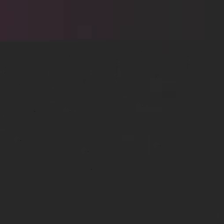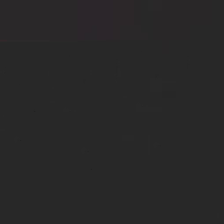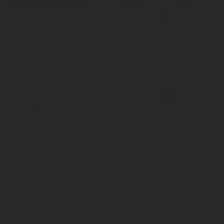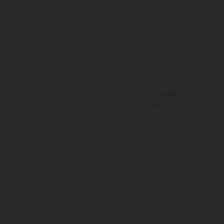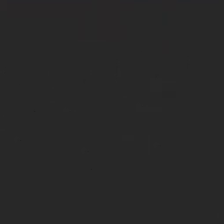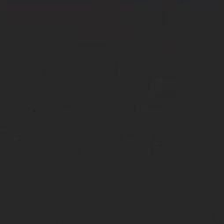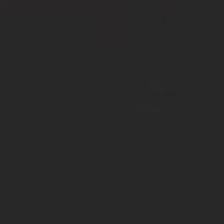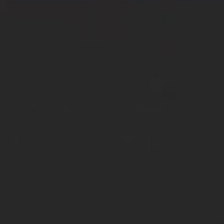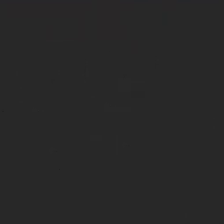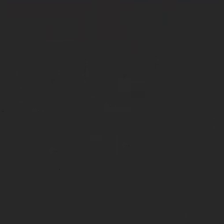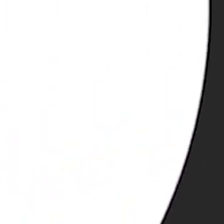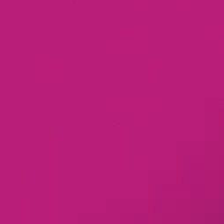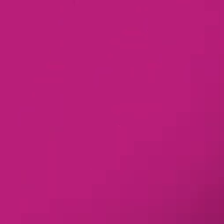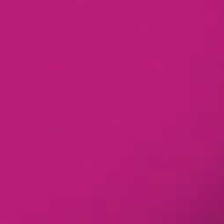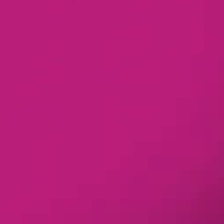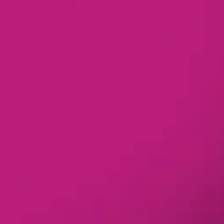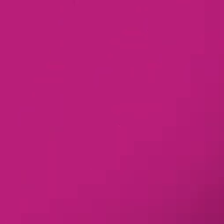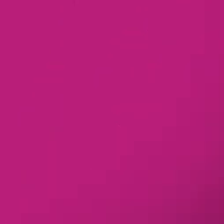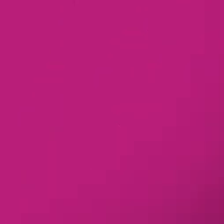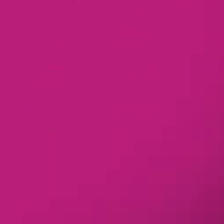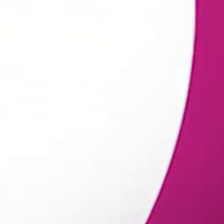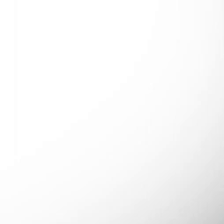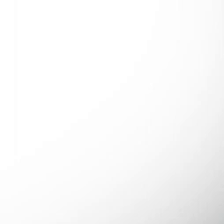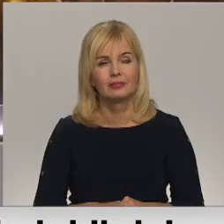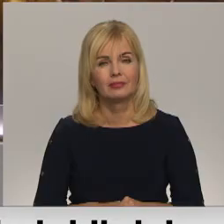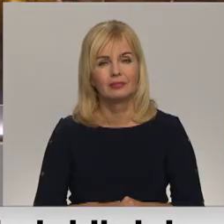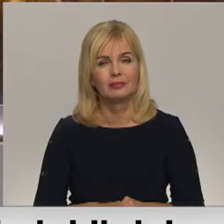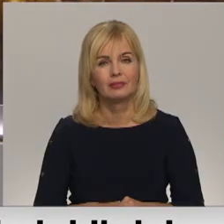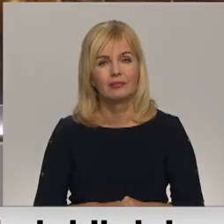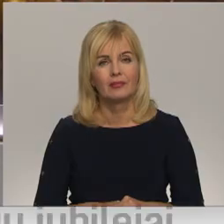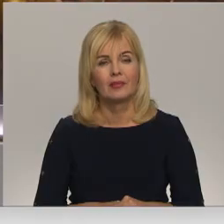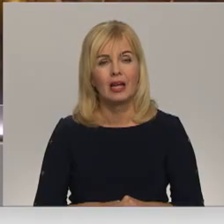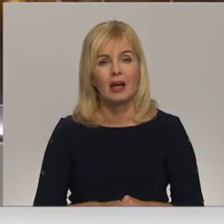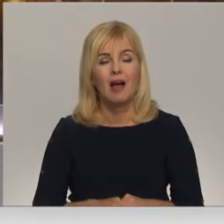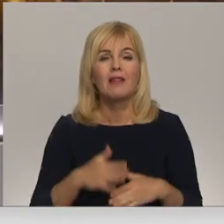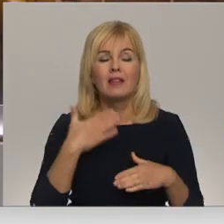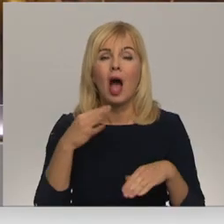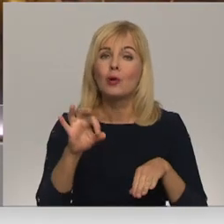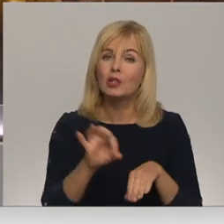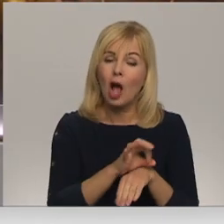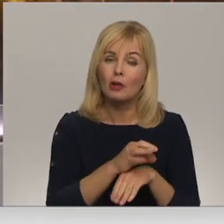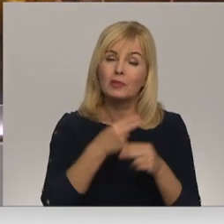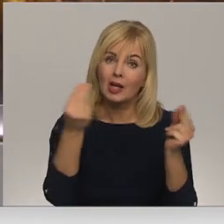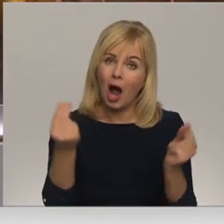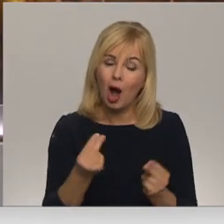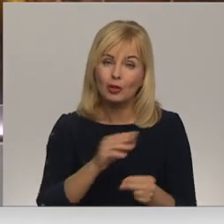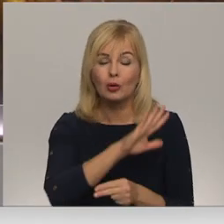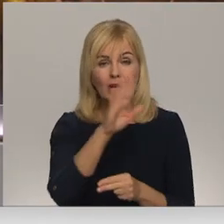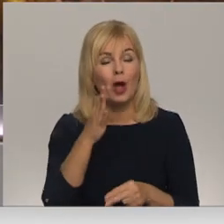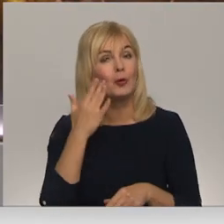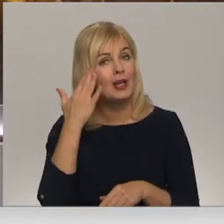Re! Viss ēters ir te! Daudz jaunolētie savā kāzu dienā iecerējuši un